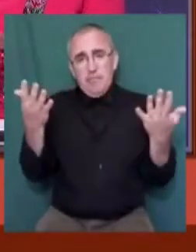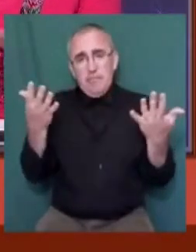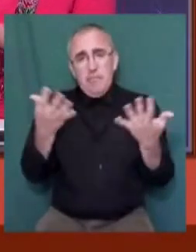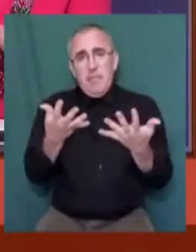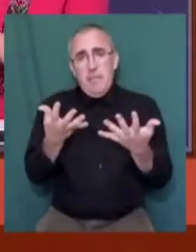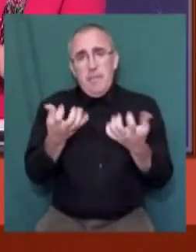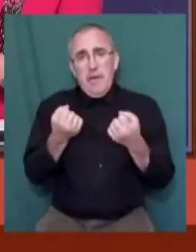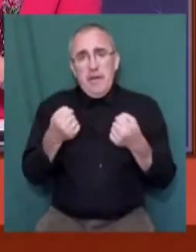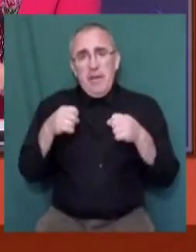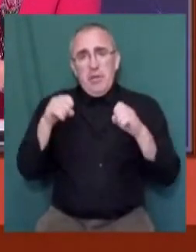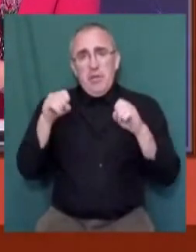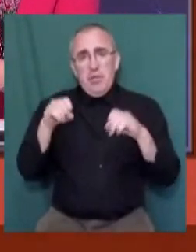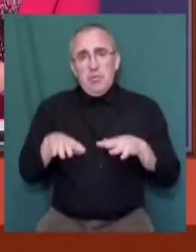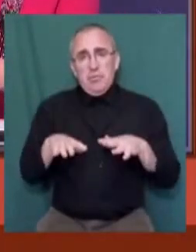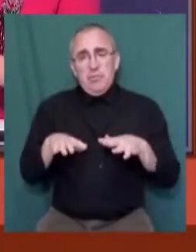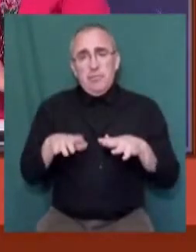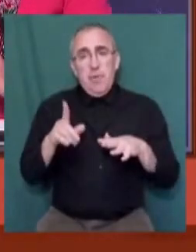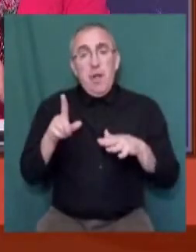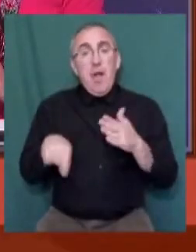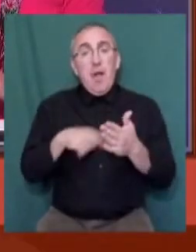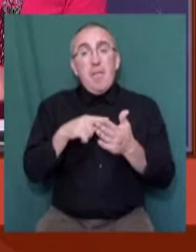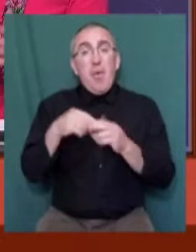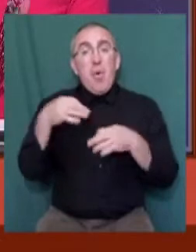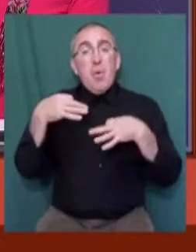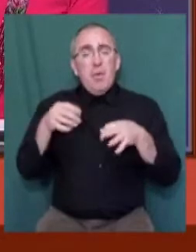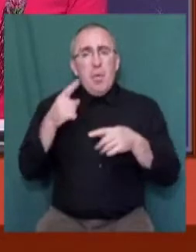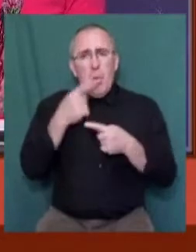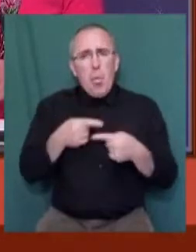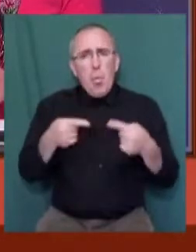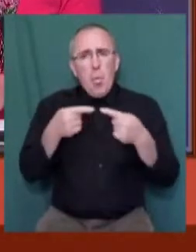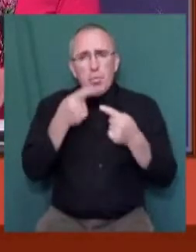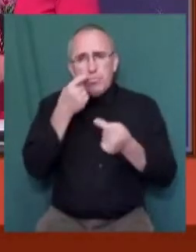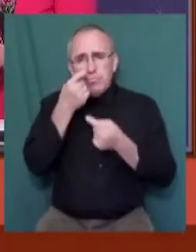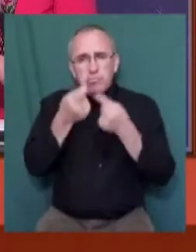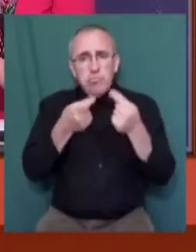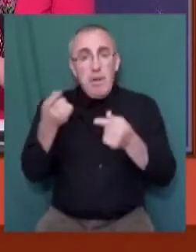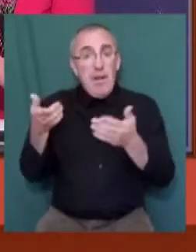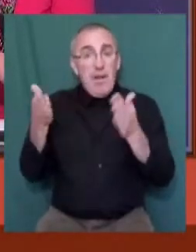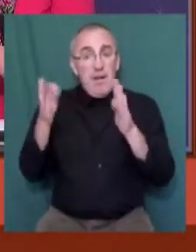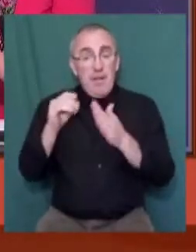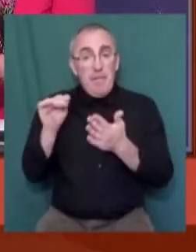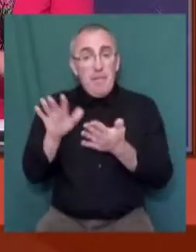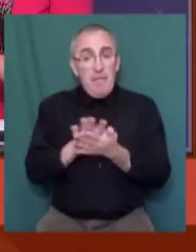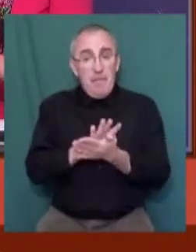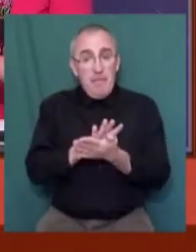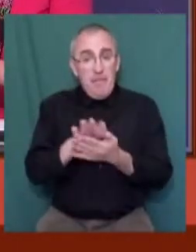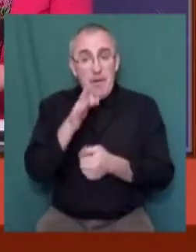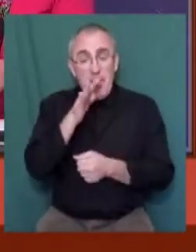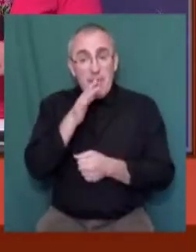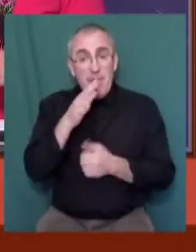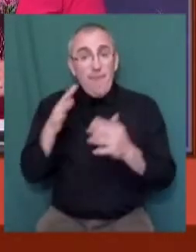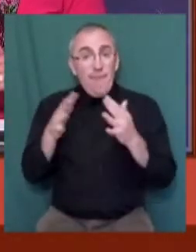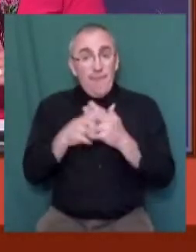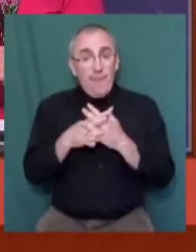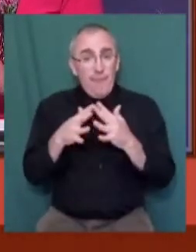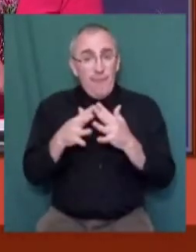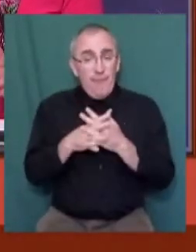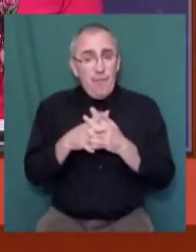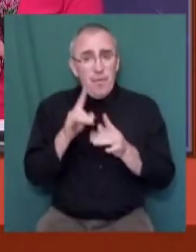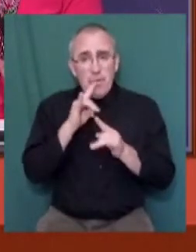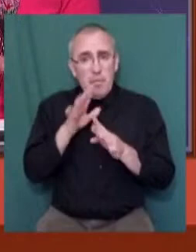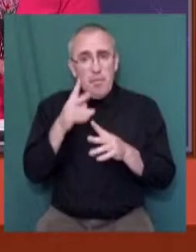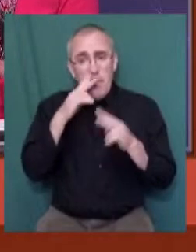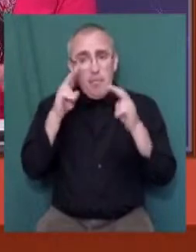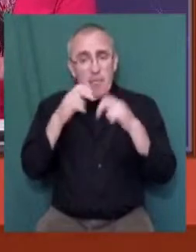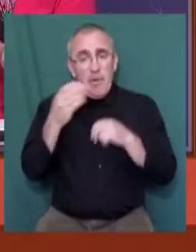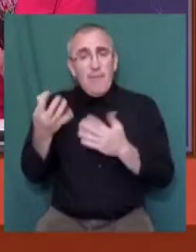ще у вас уточню, якщо він залишається безоплатним на час війни, чи не будуть переглядати його кількість, оскільки